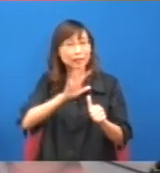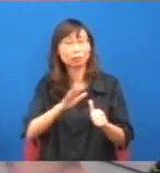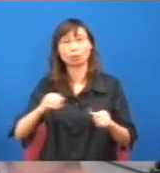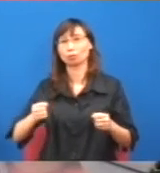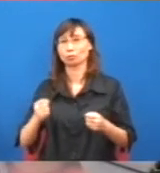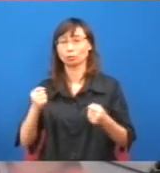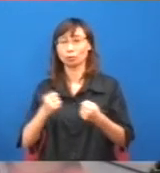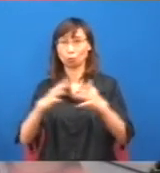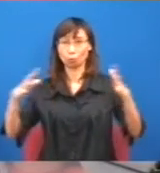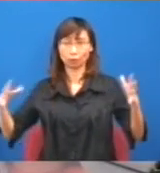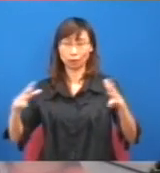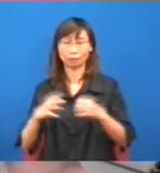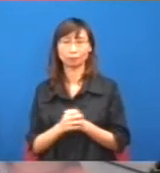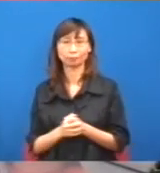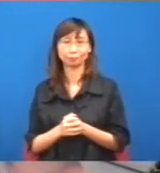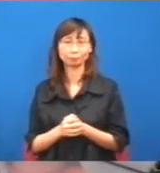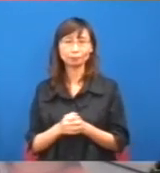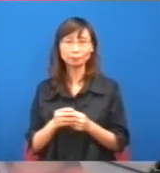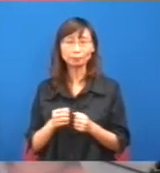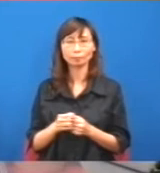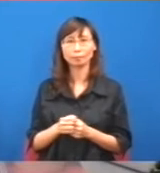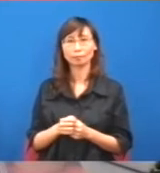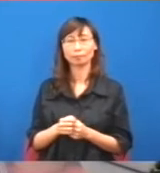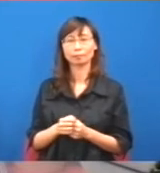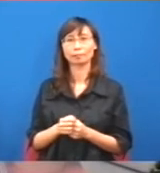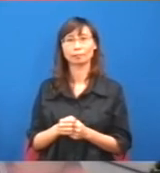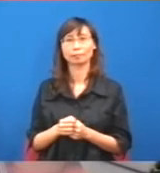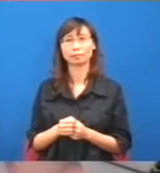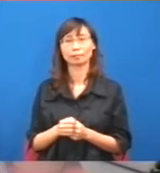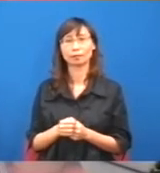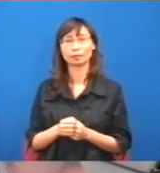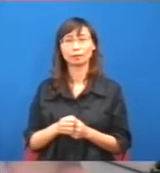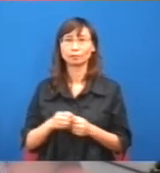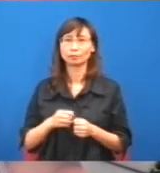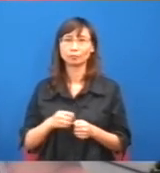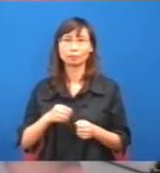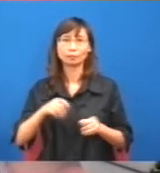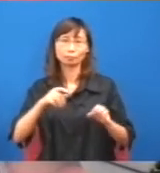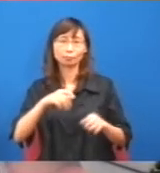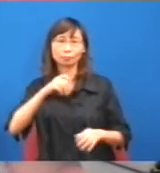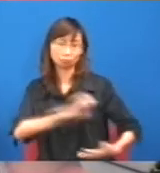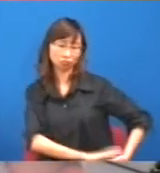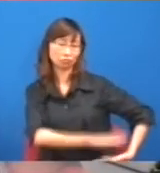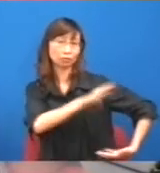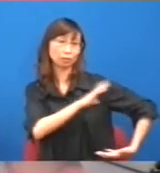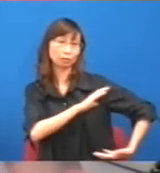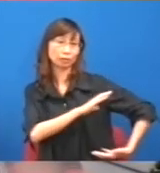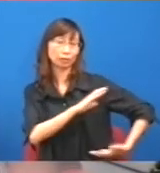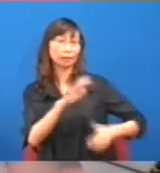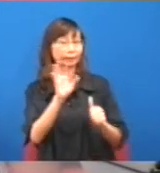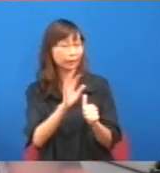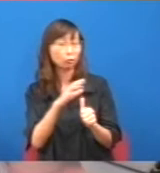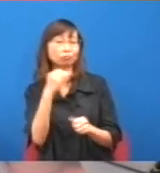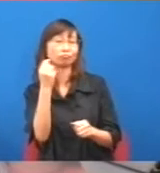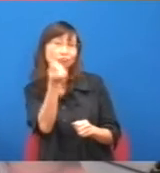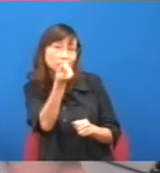少了10%的可支配性收入,對於有錢人又不是的,我不知道是怎麽